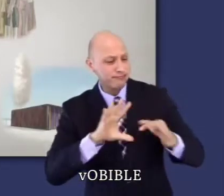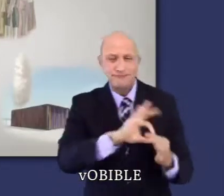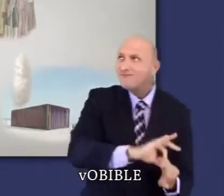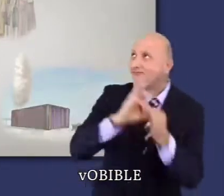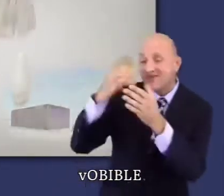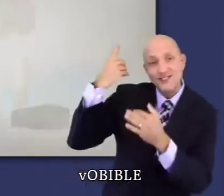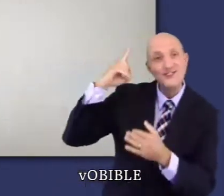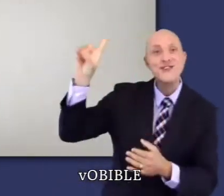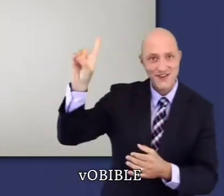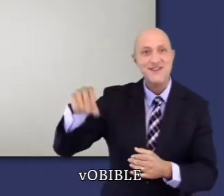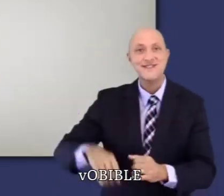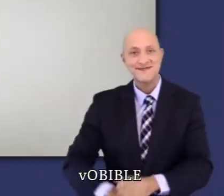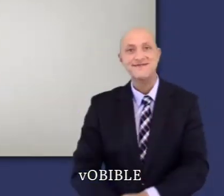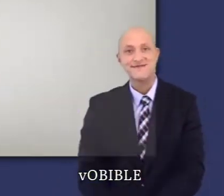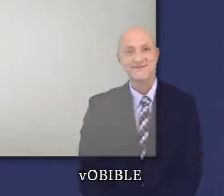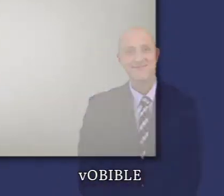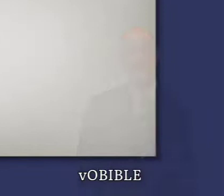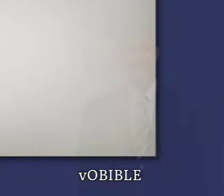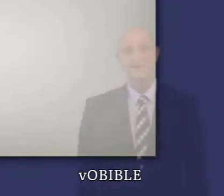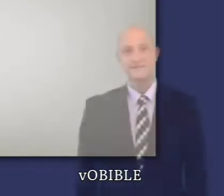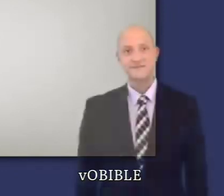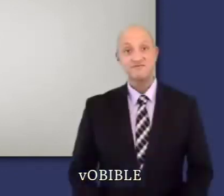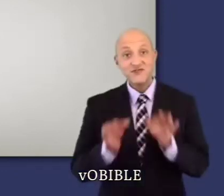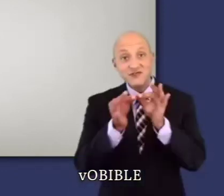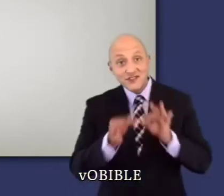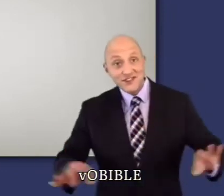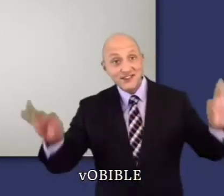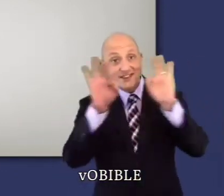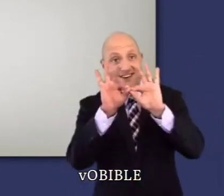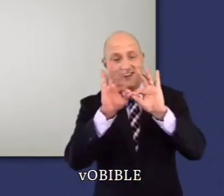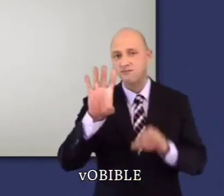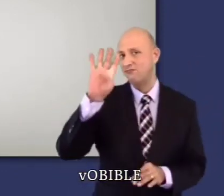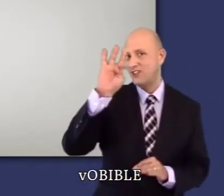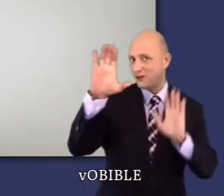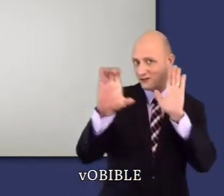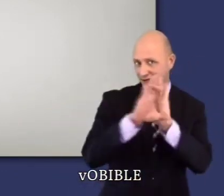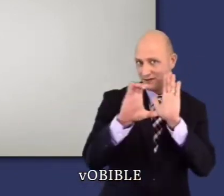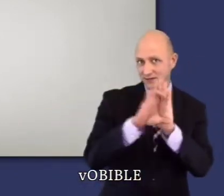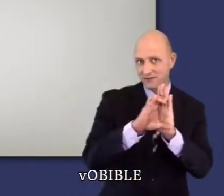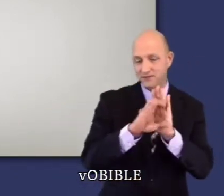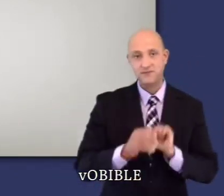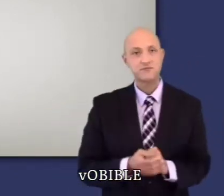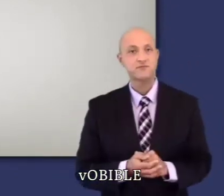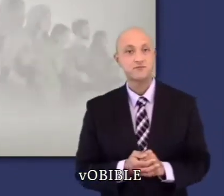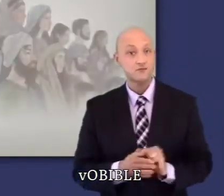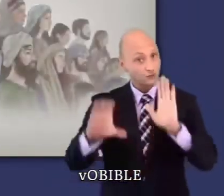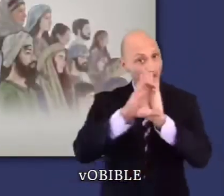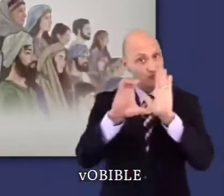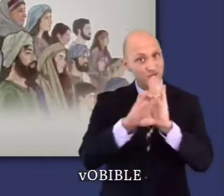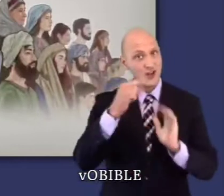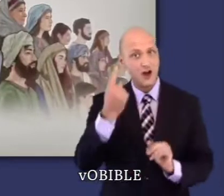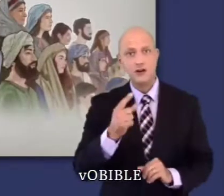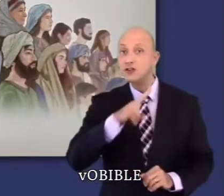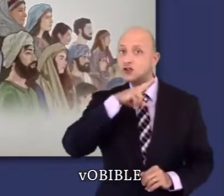un culte. L'Exode contient 40 chapitres. Le chapitre 1 nous apprend que